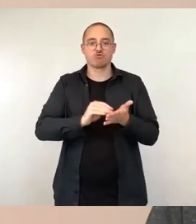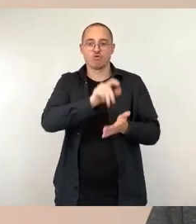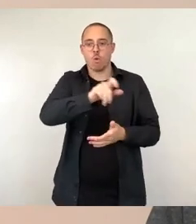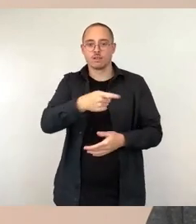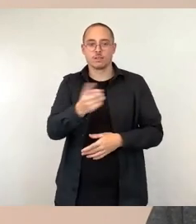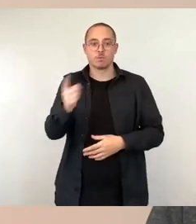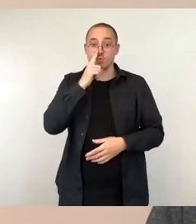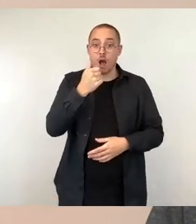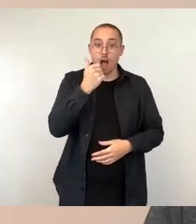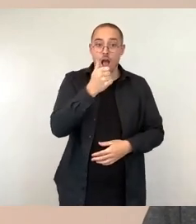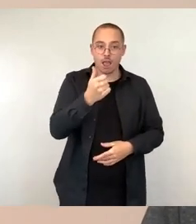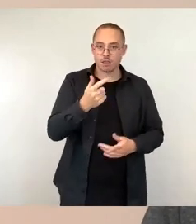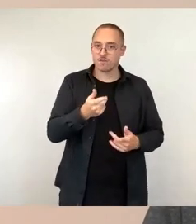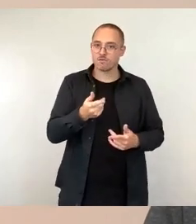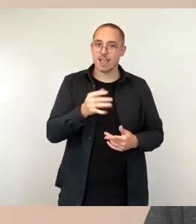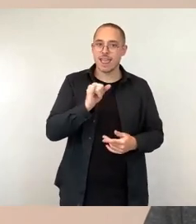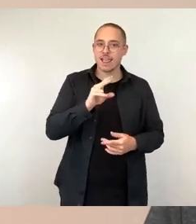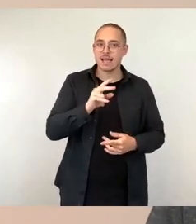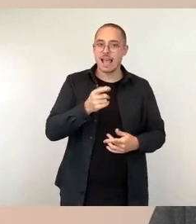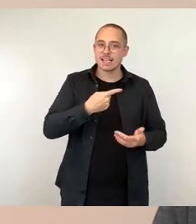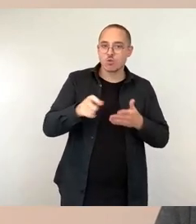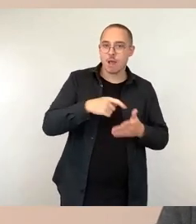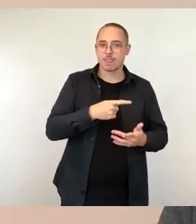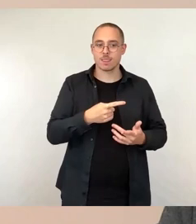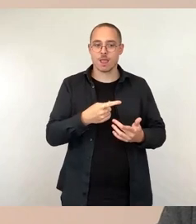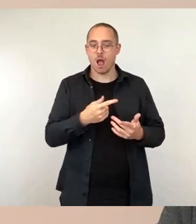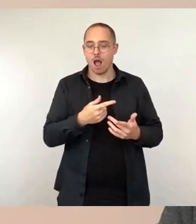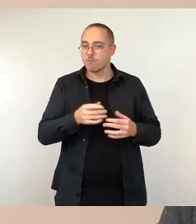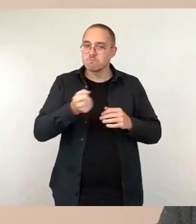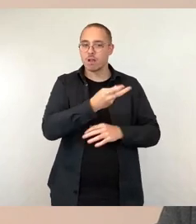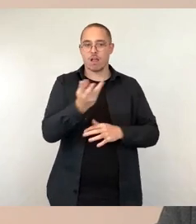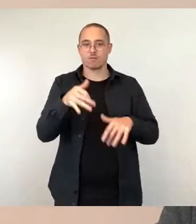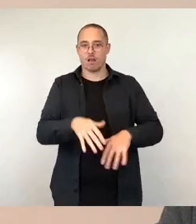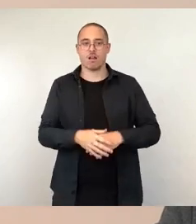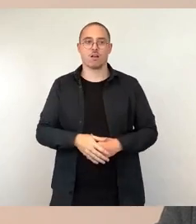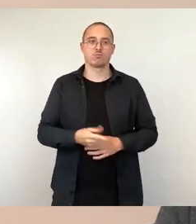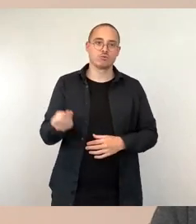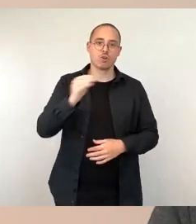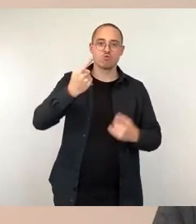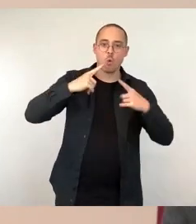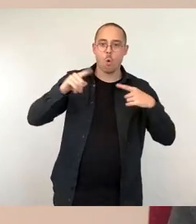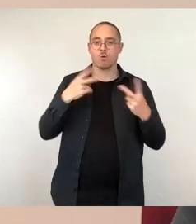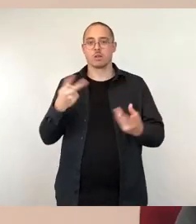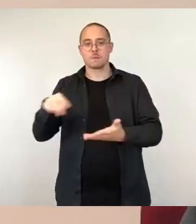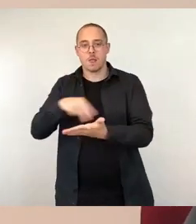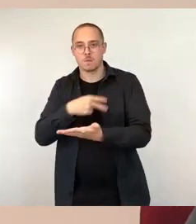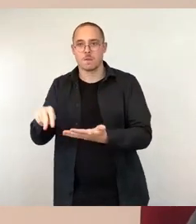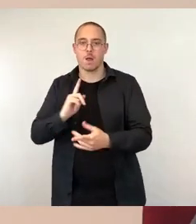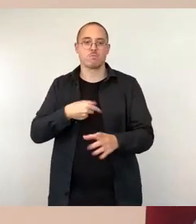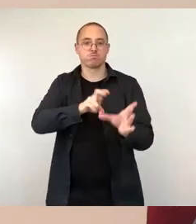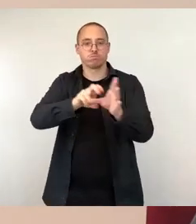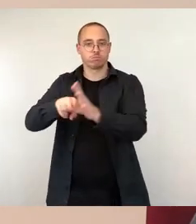Zweitinstrument oder Instrument und dann eben noch Chor oder Tanzen belegen. Man könnte den